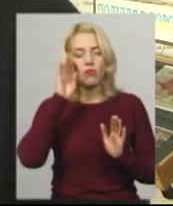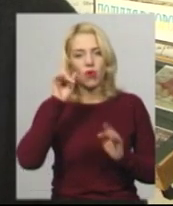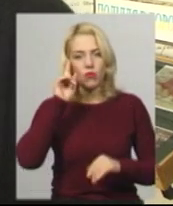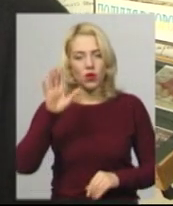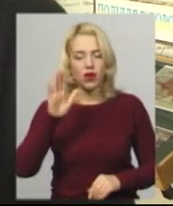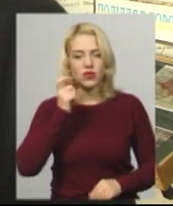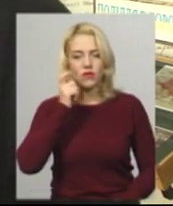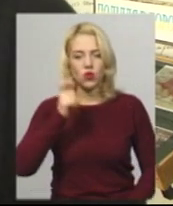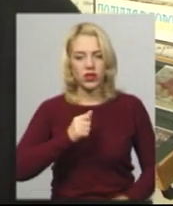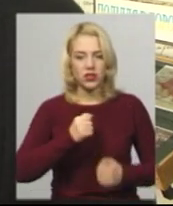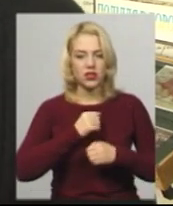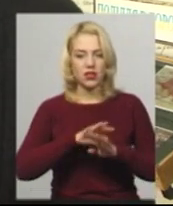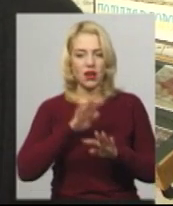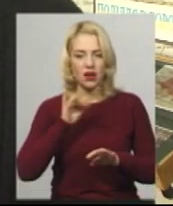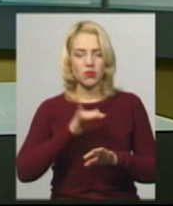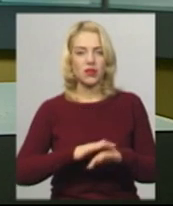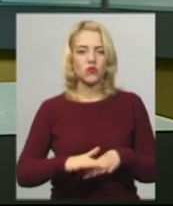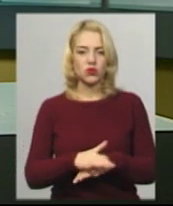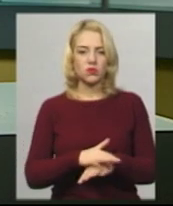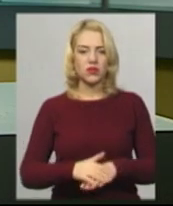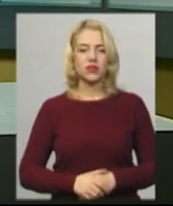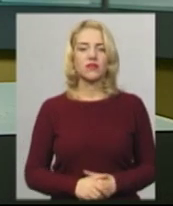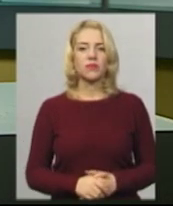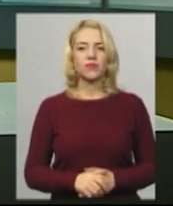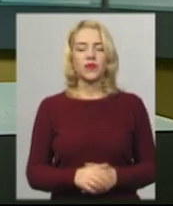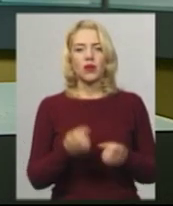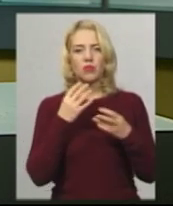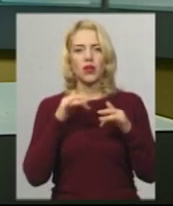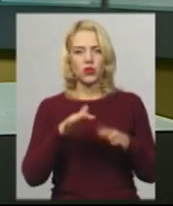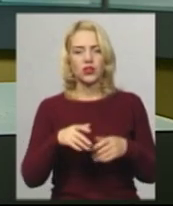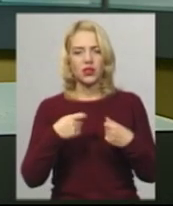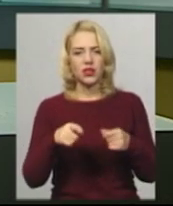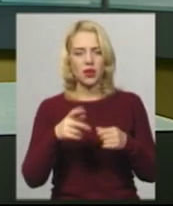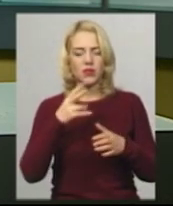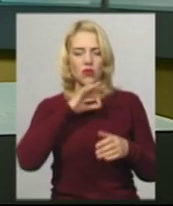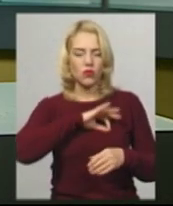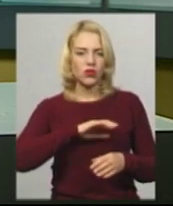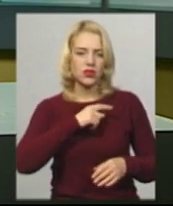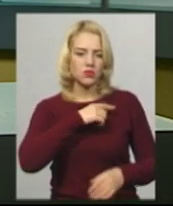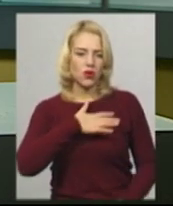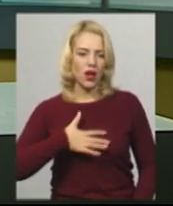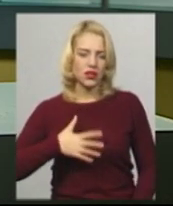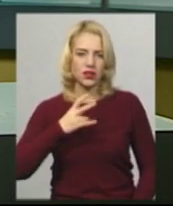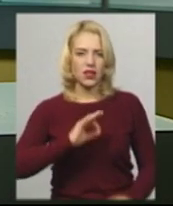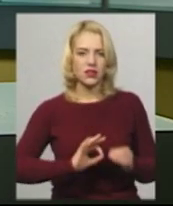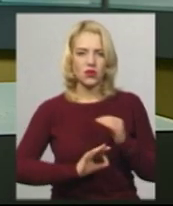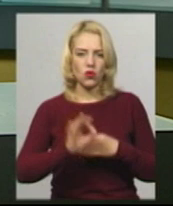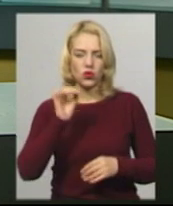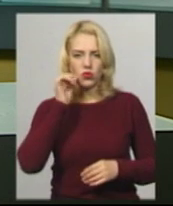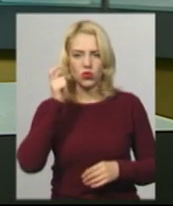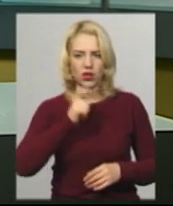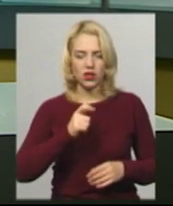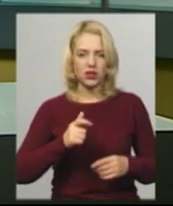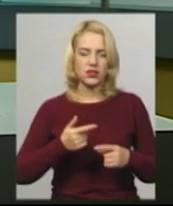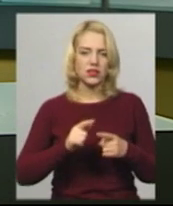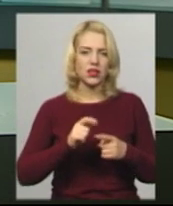в українській армії в суспільстві. Благодійний ярмарок на користь поранених на сході українських бійців влаштували в